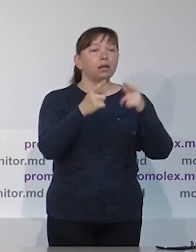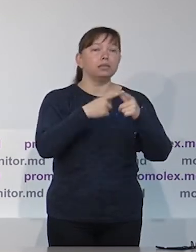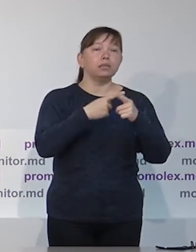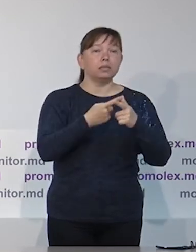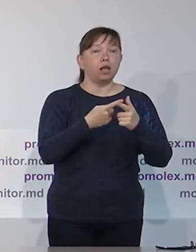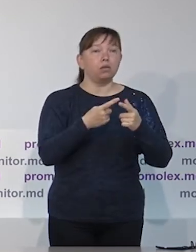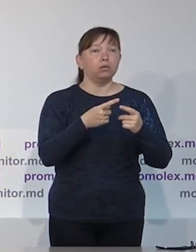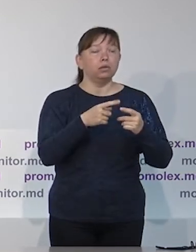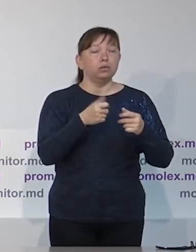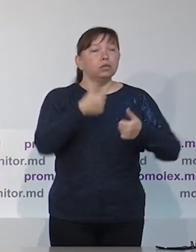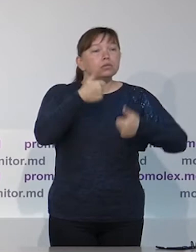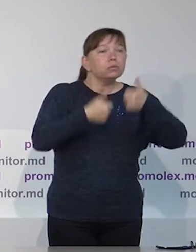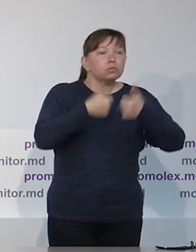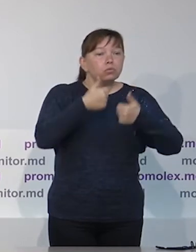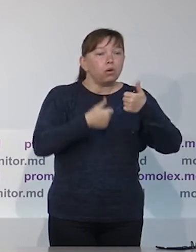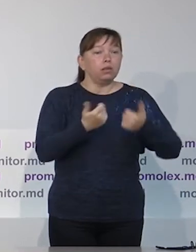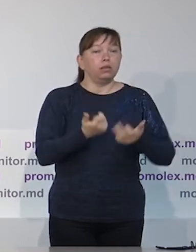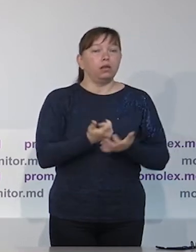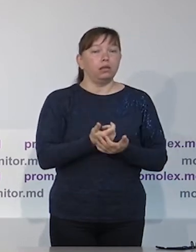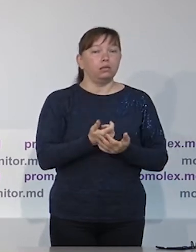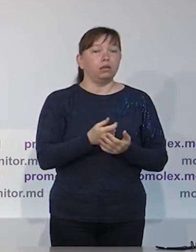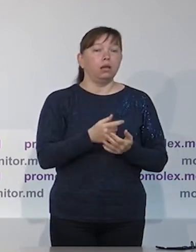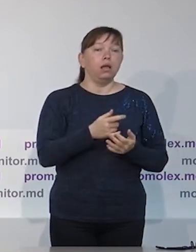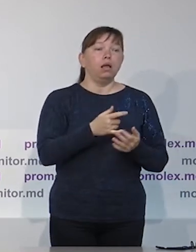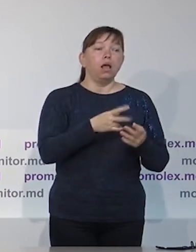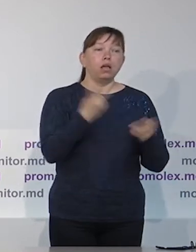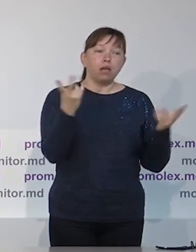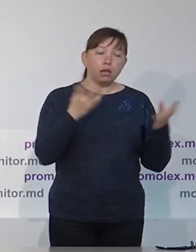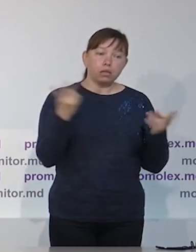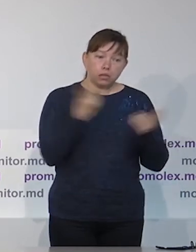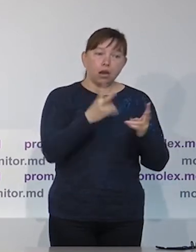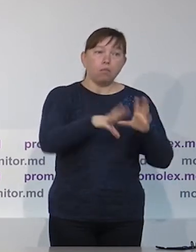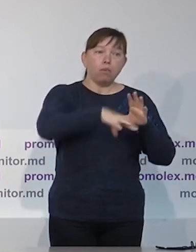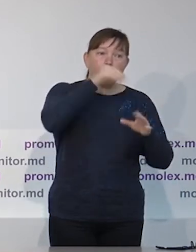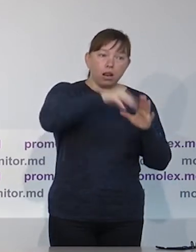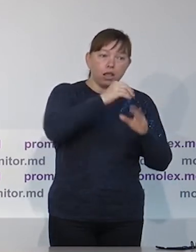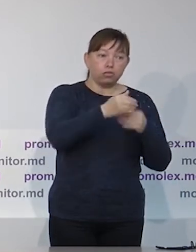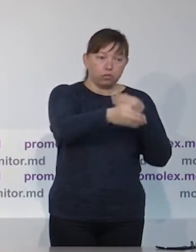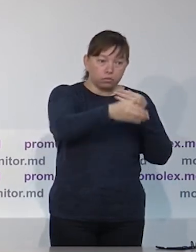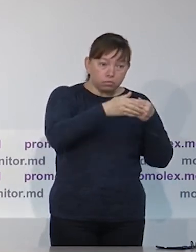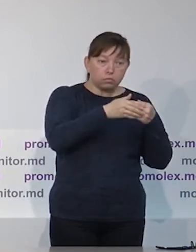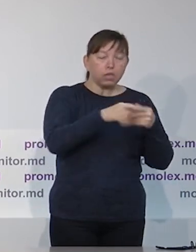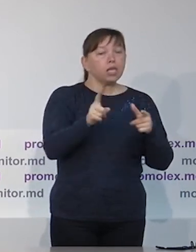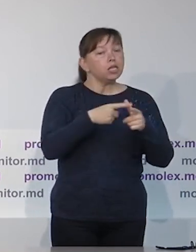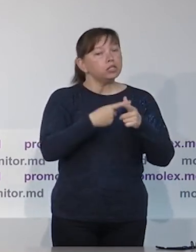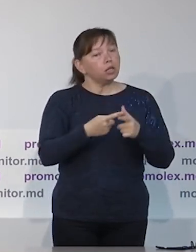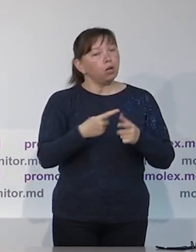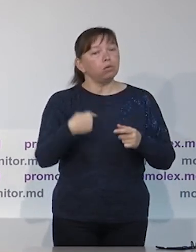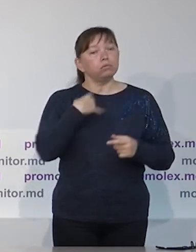вот этот контекст оставлял на протяжении всего предвыборного периода, во время которого